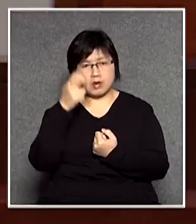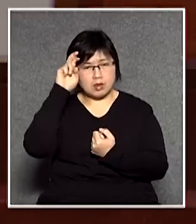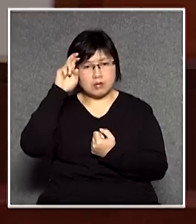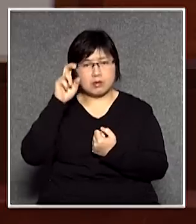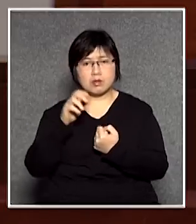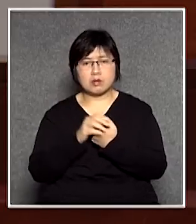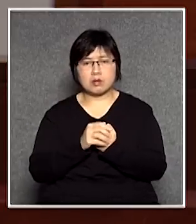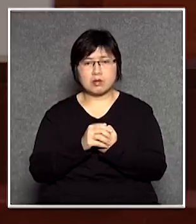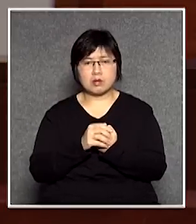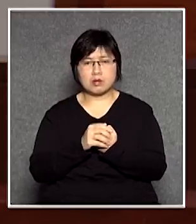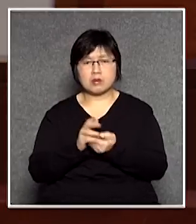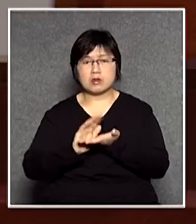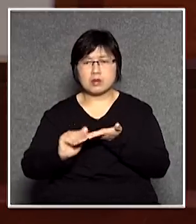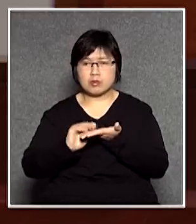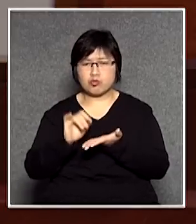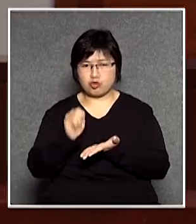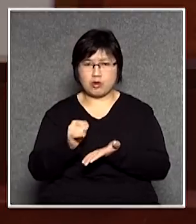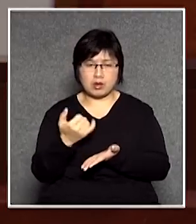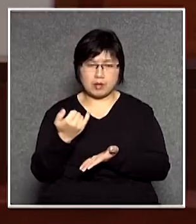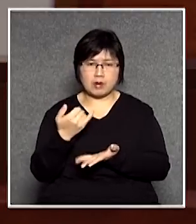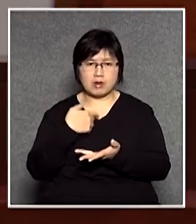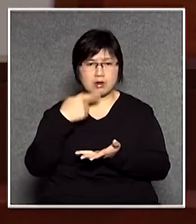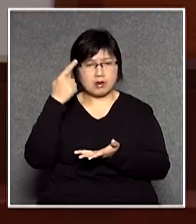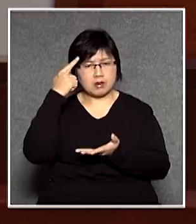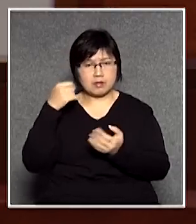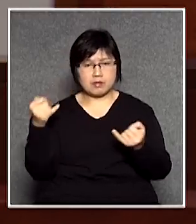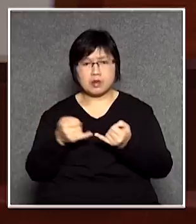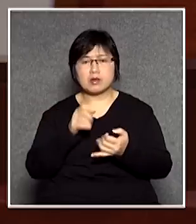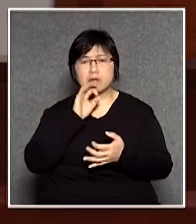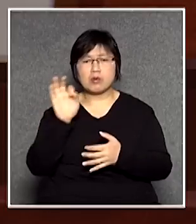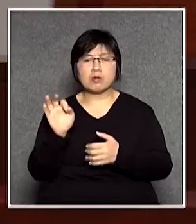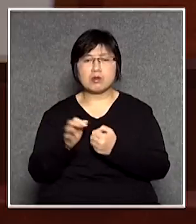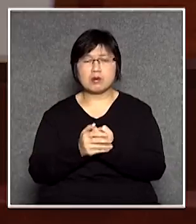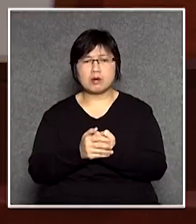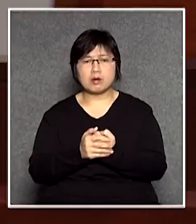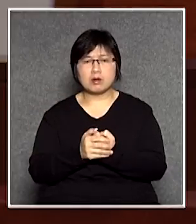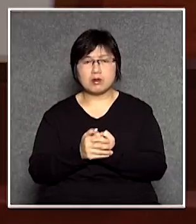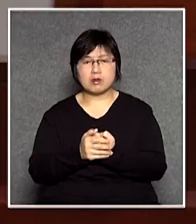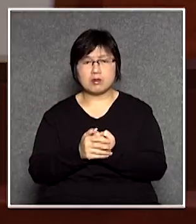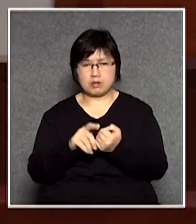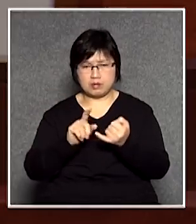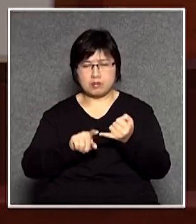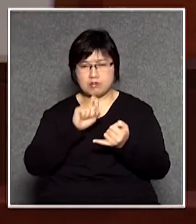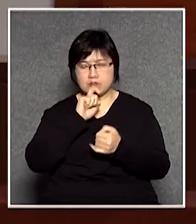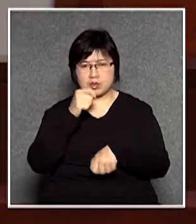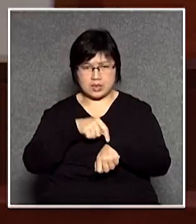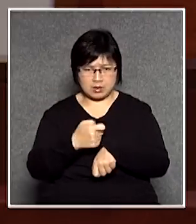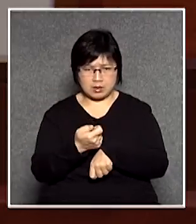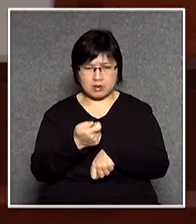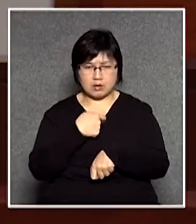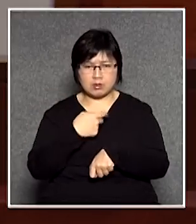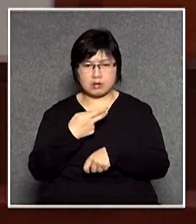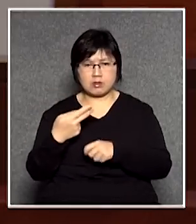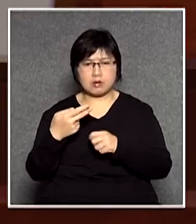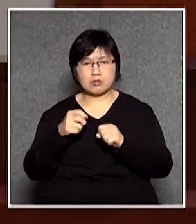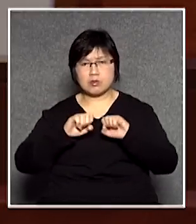就是那個結證是否罪行呢大家想想這個有沒有矛盾呢是吧最後呢就還有少少時間可以二讀發言